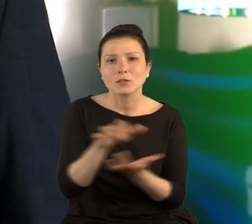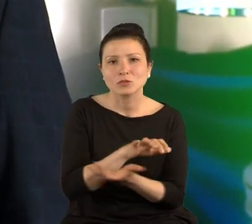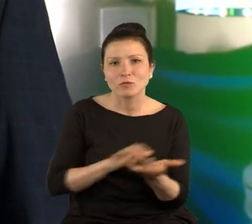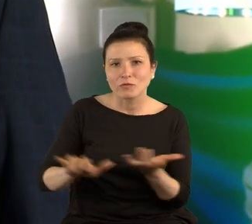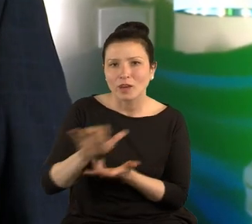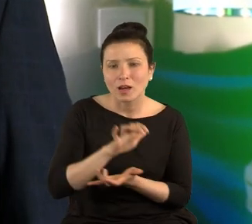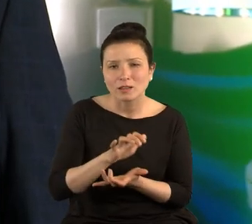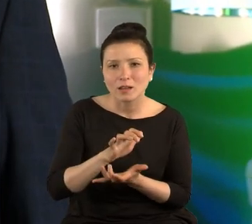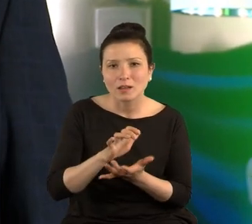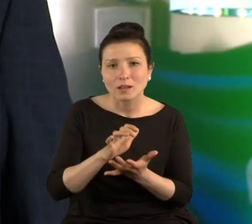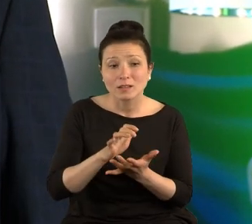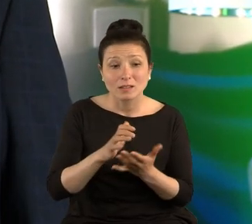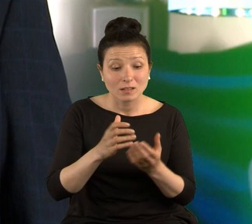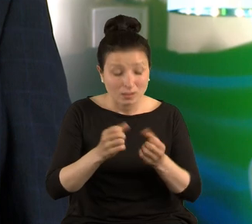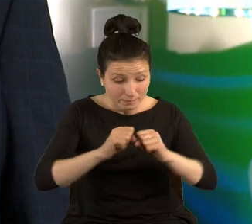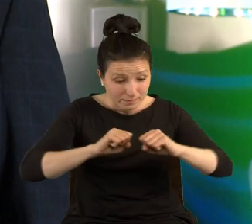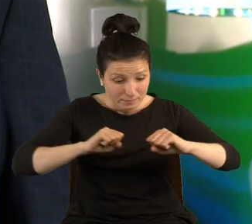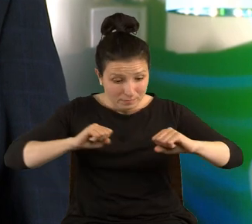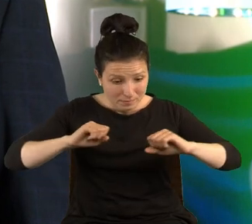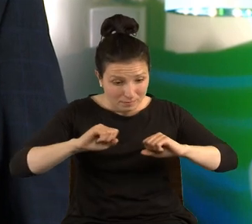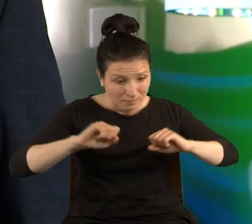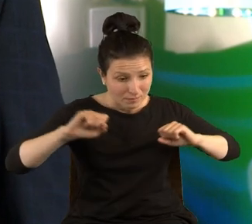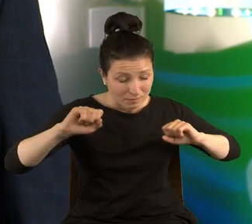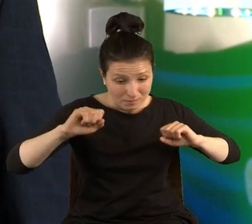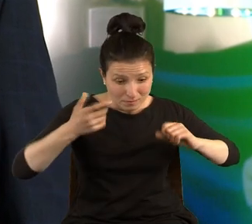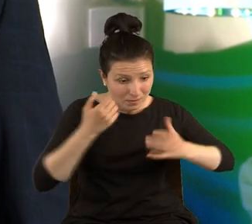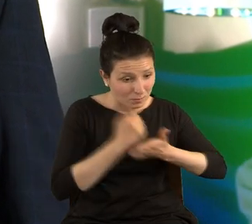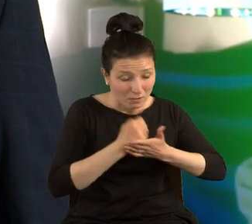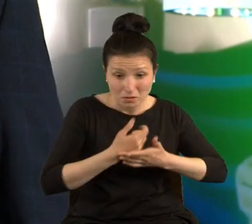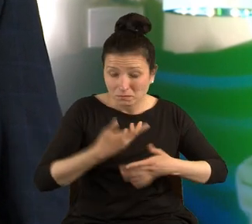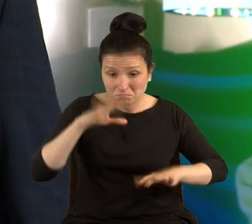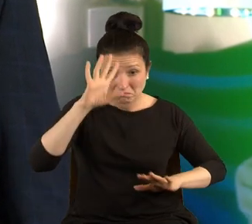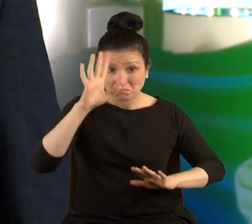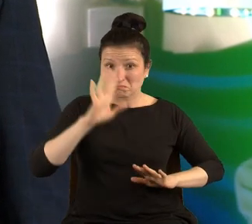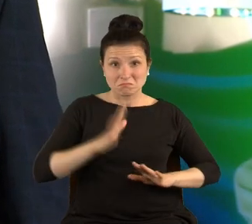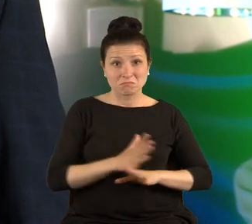który odsłania przede mną rzeczy, o których nie miałem zielonego pojęcia.